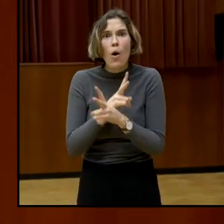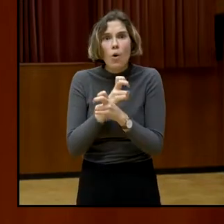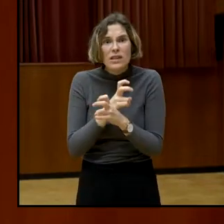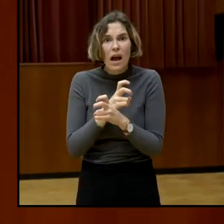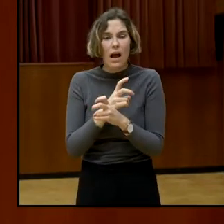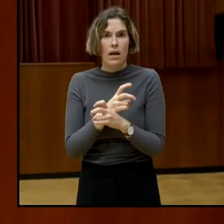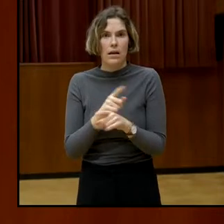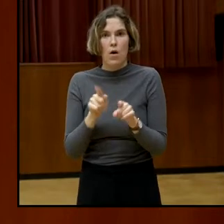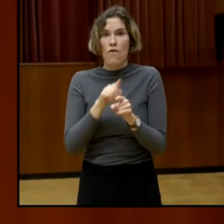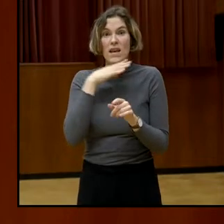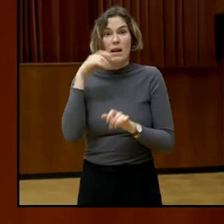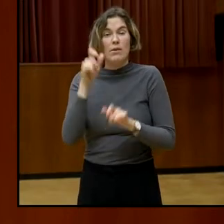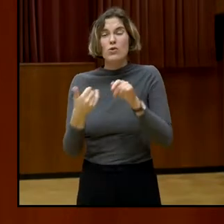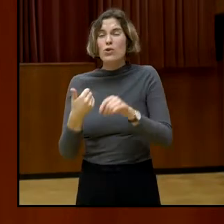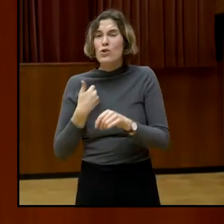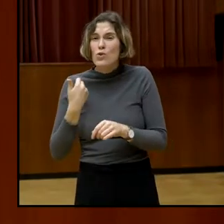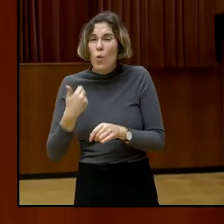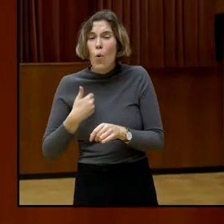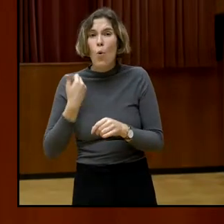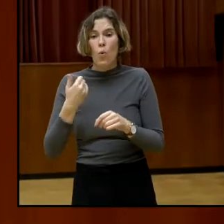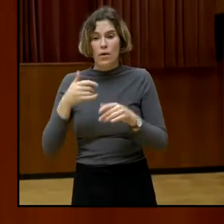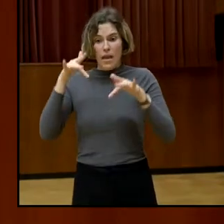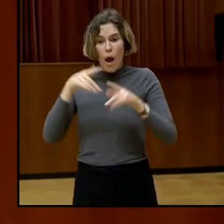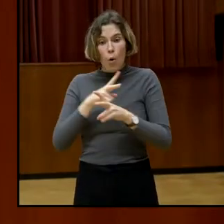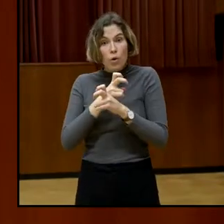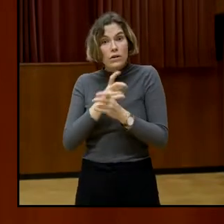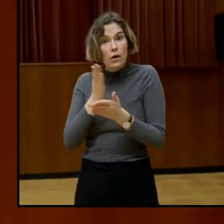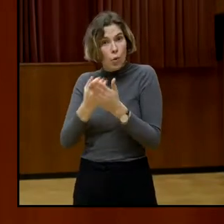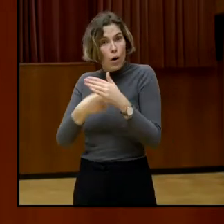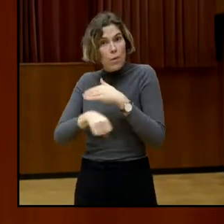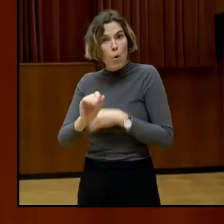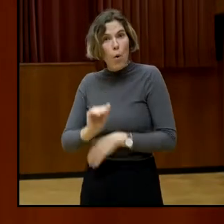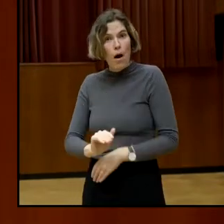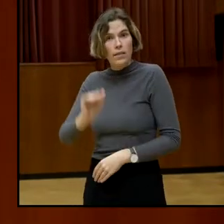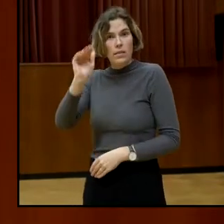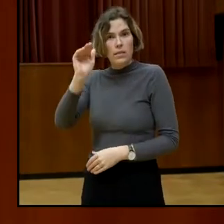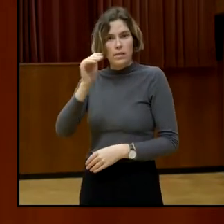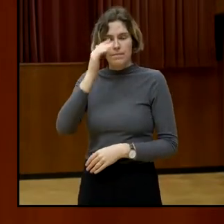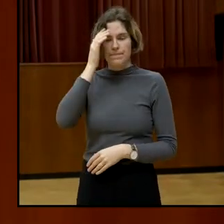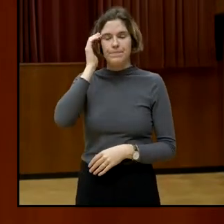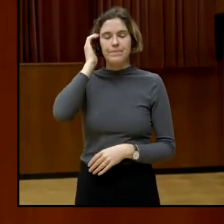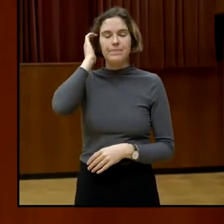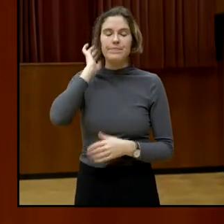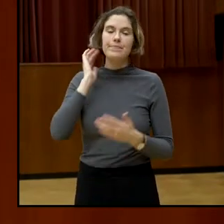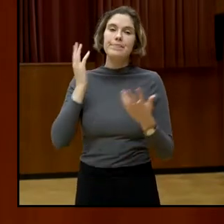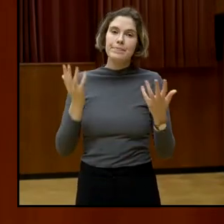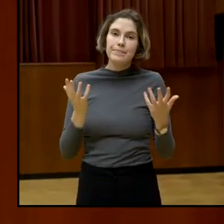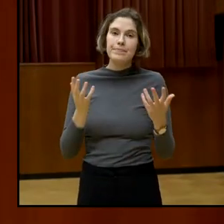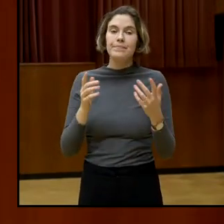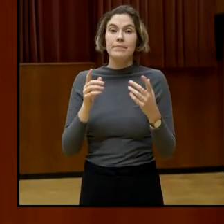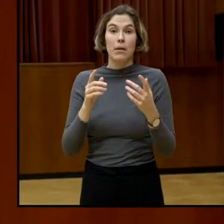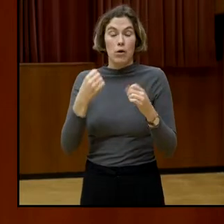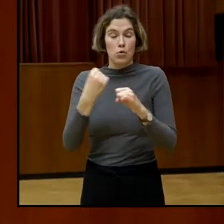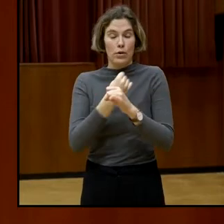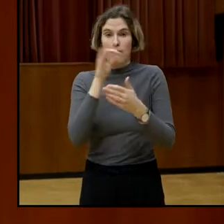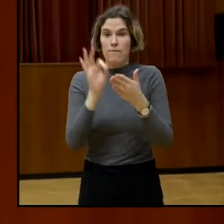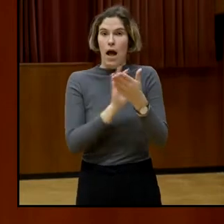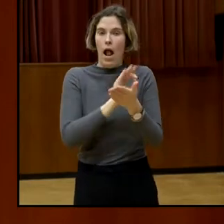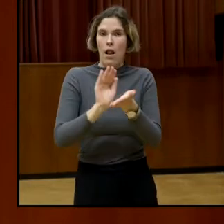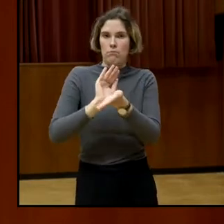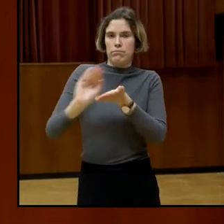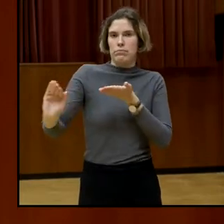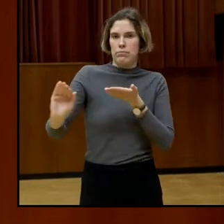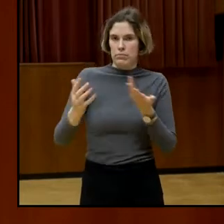Viele davon sind auch hier geboren. Und angesichts dessen, dass die